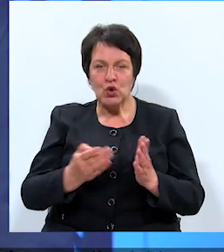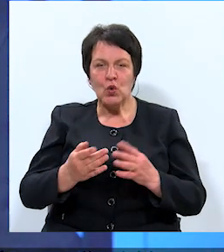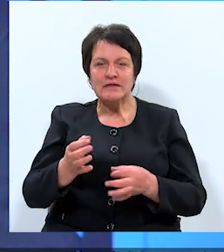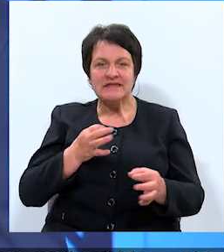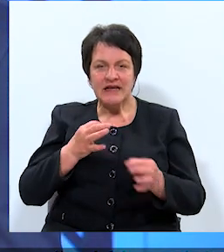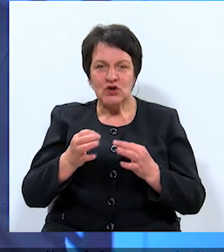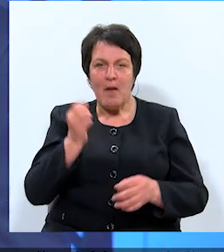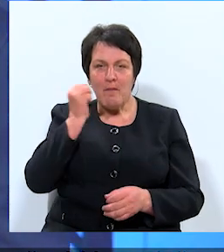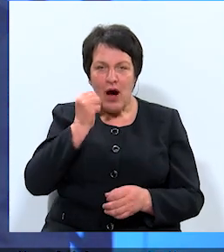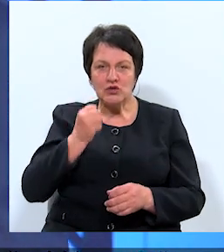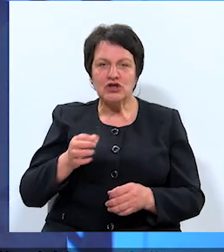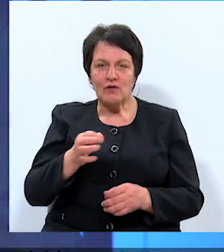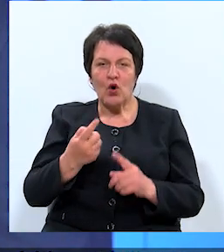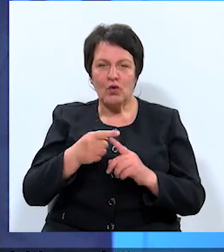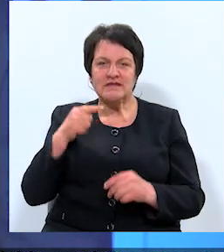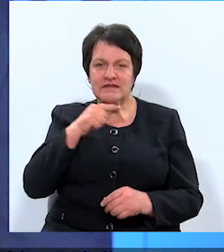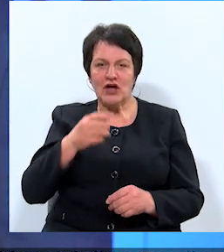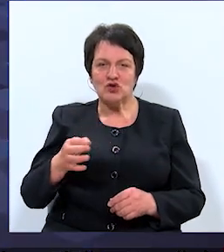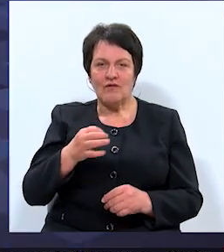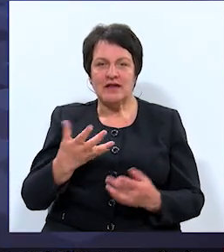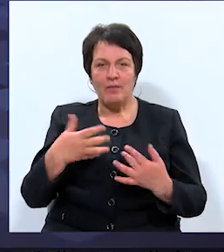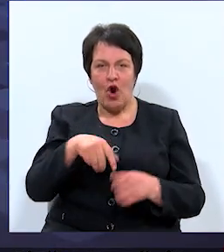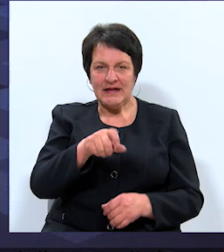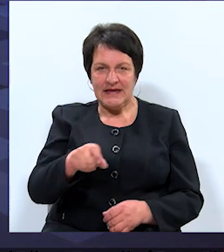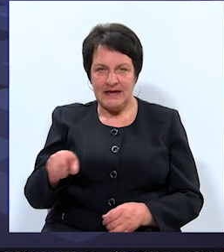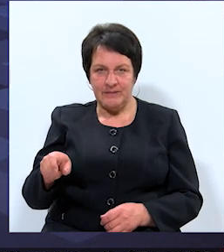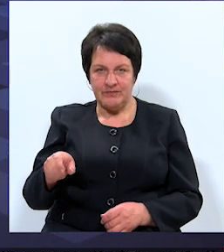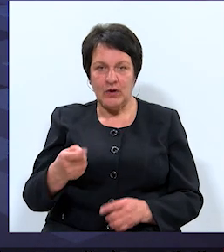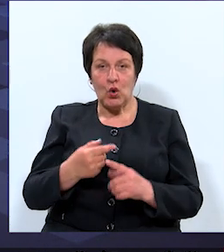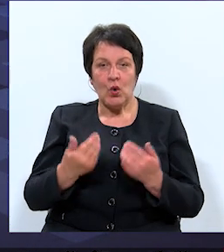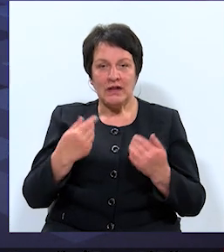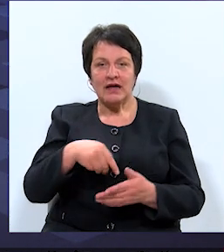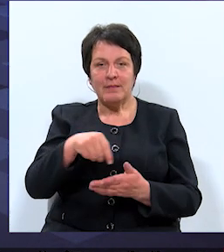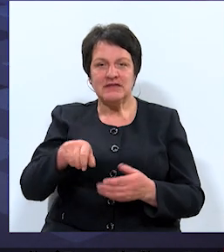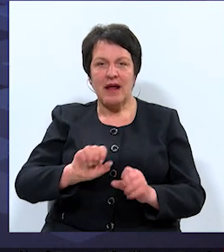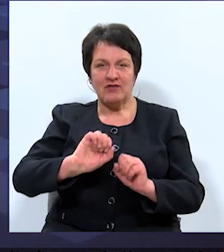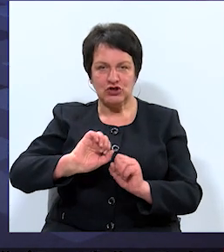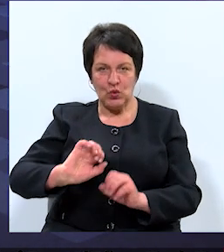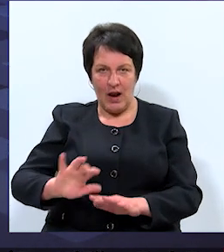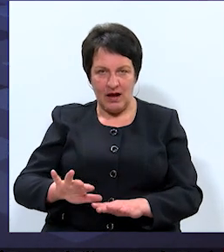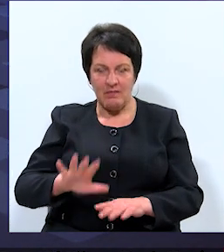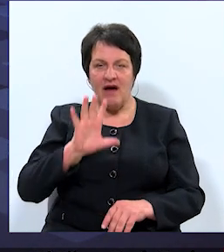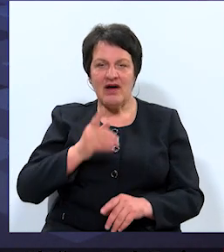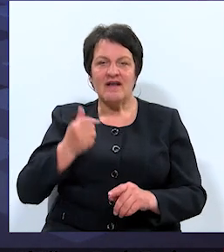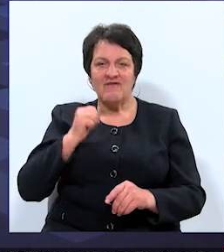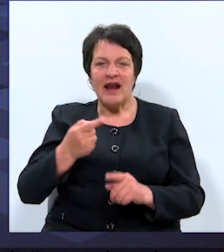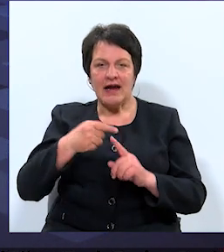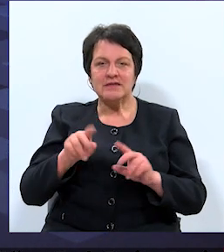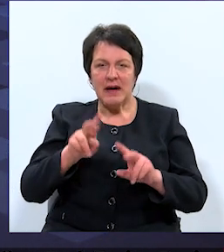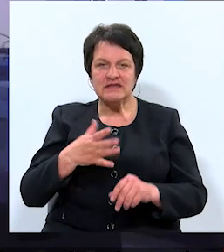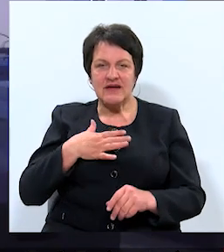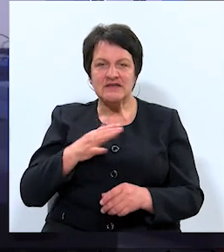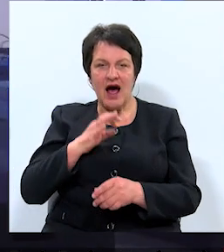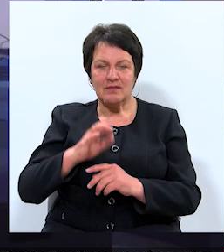diskutēja Bauskas novada un Cēsu novada politiķi. Tagad pilspālves noliekam, varat vēlreiz pārskatīt savus